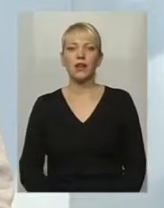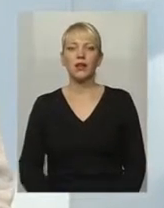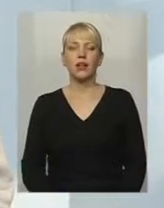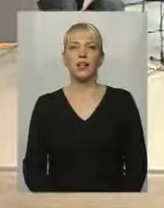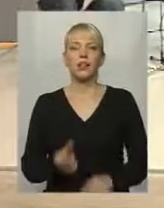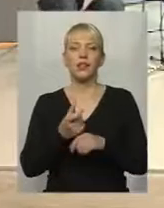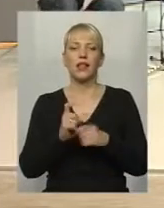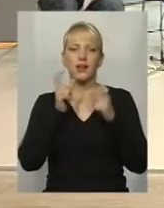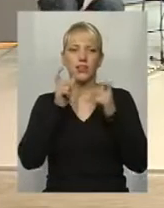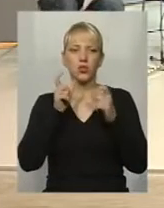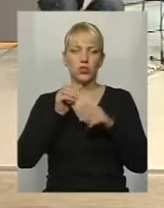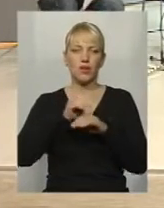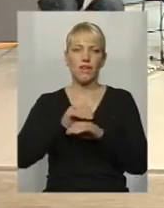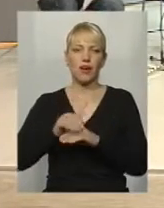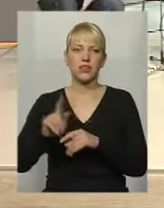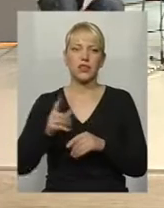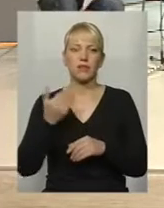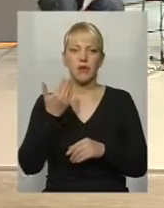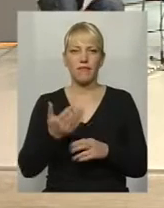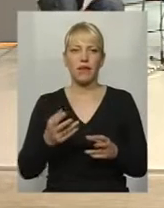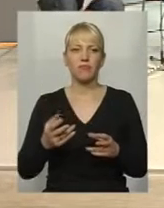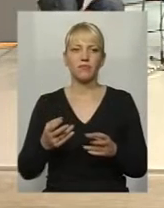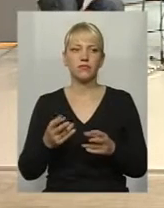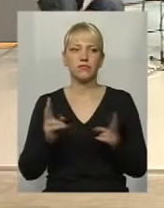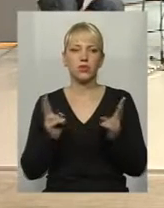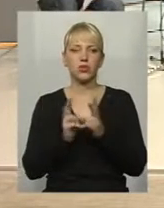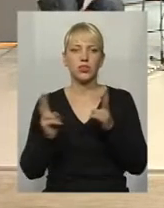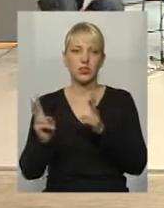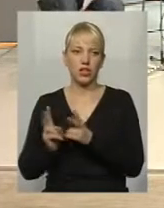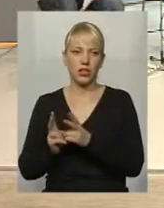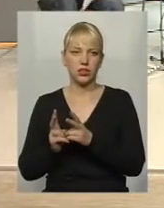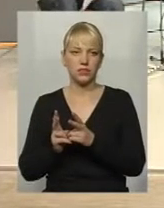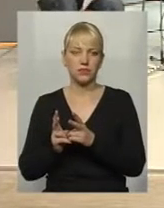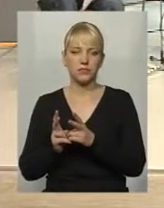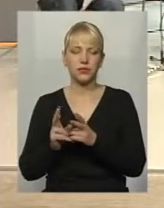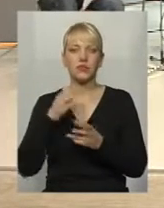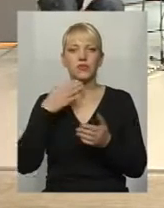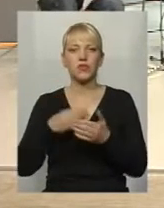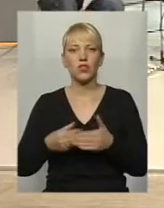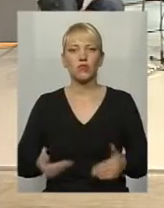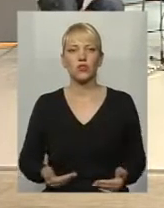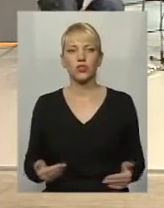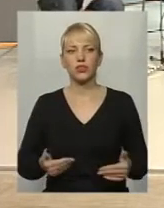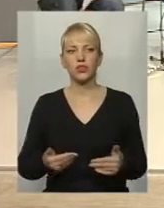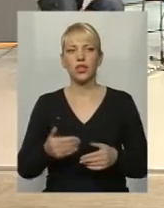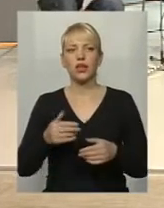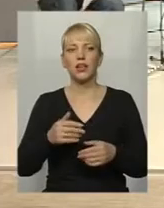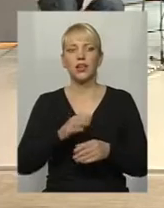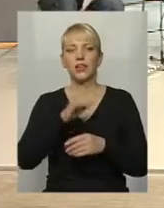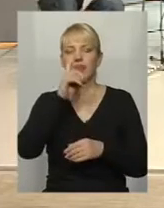Найкричущіші факти, з якими вам доводилося зустрічатися в своєму житті, от саме